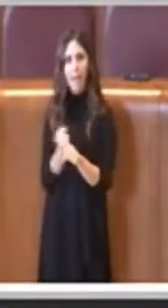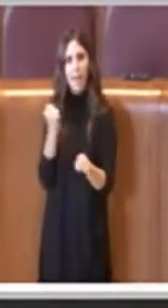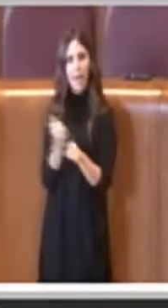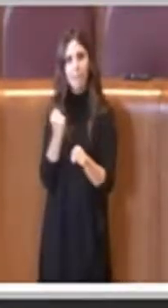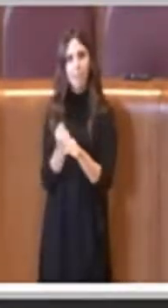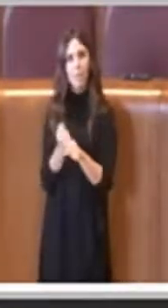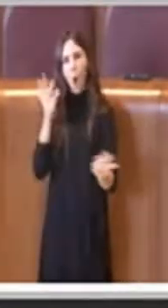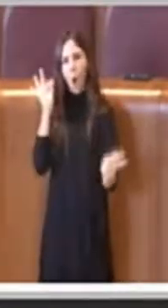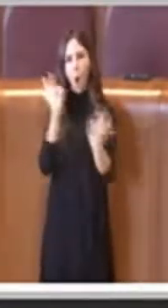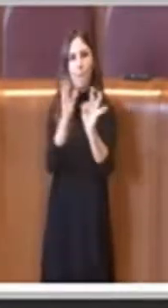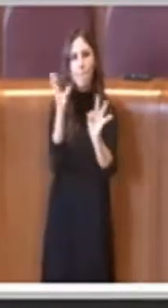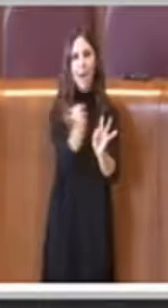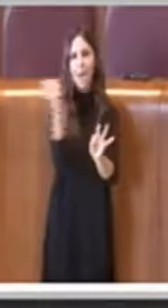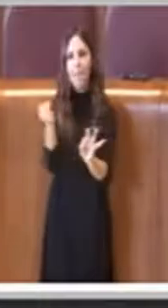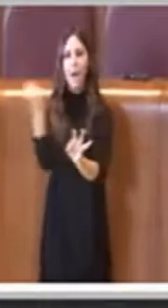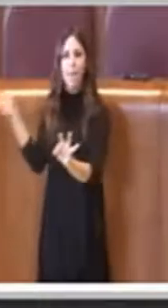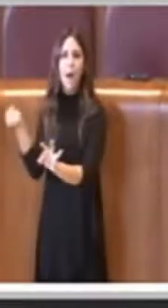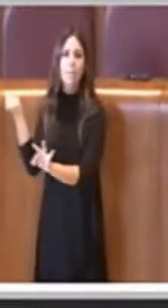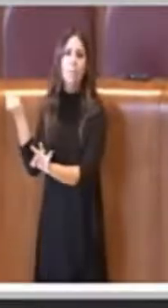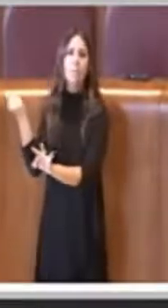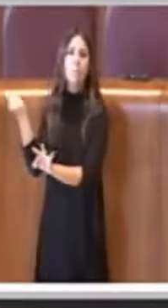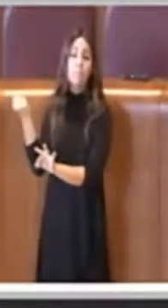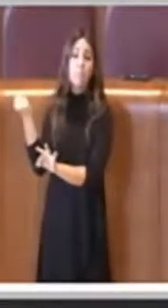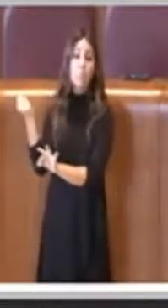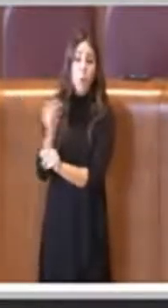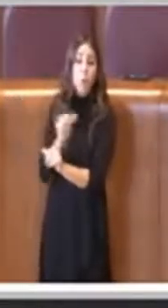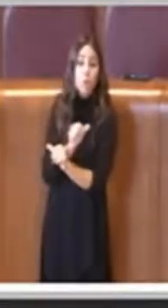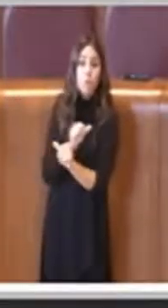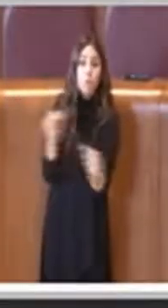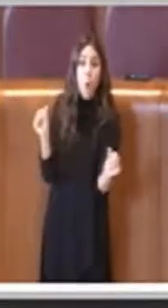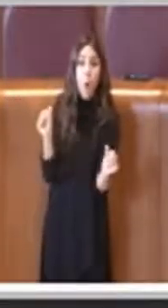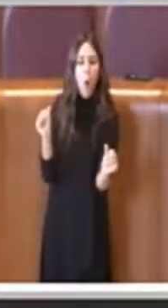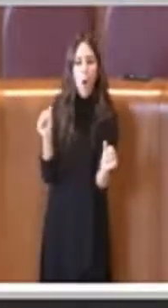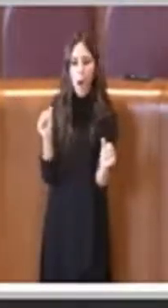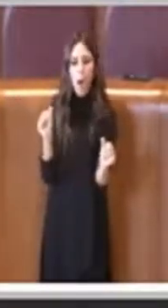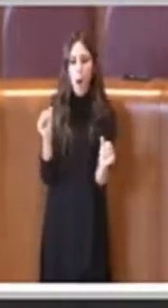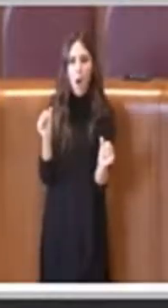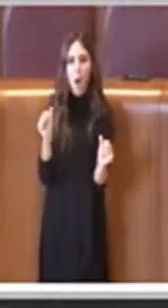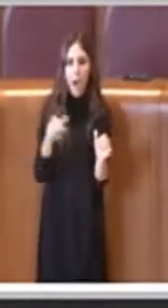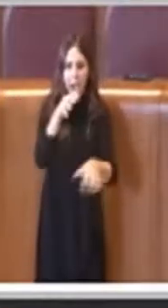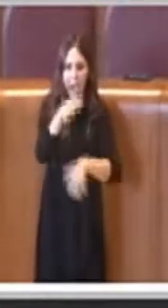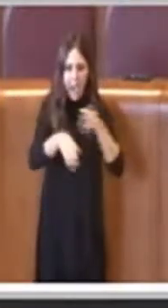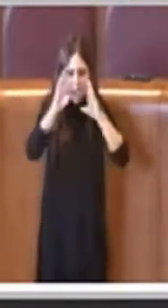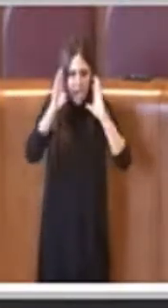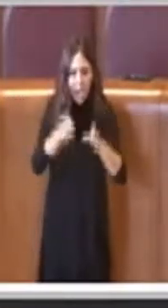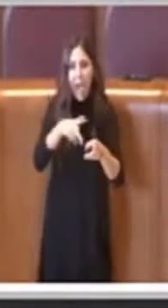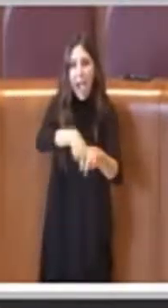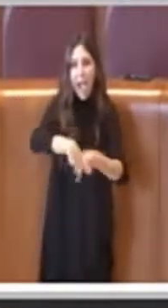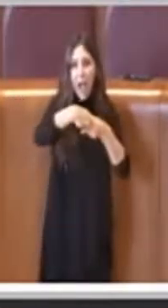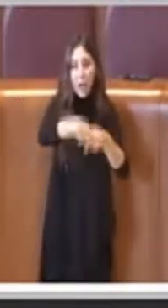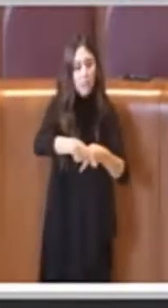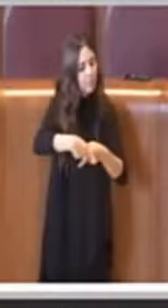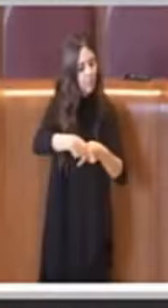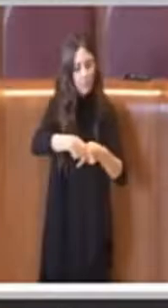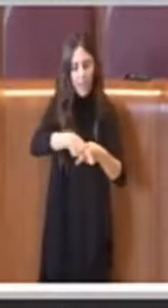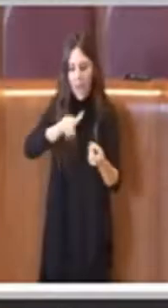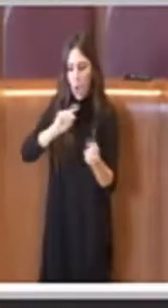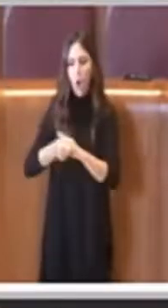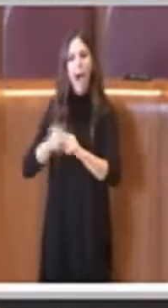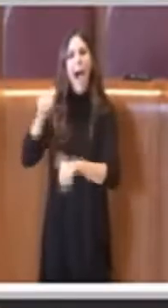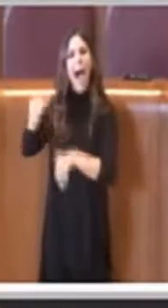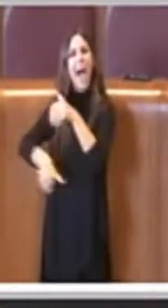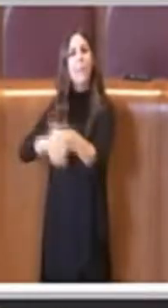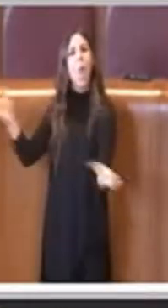obiettivi, non soltanto verso i cavalli, ma verso tutti gli animali che vivono